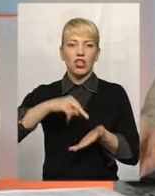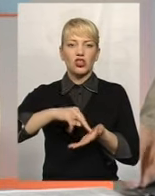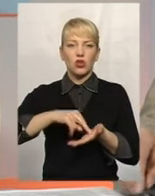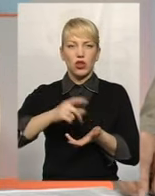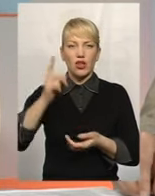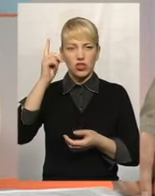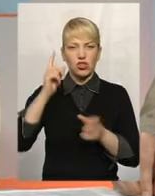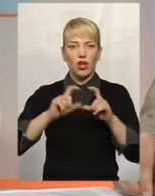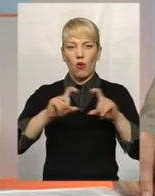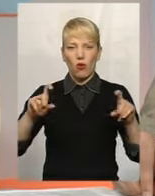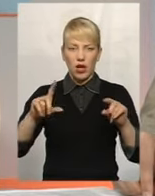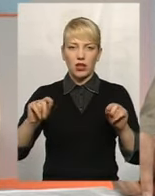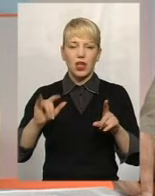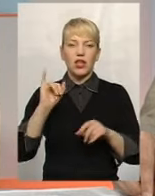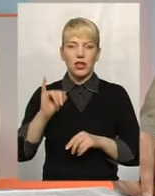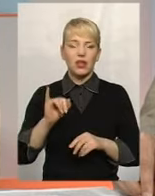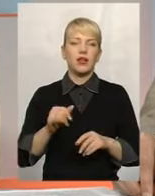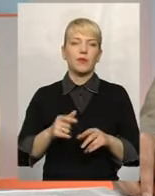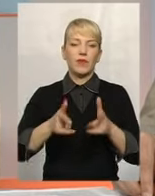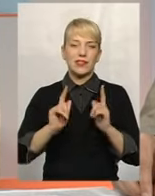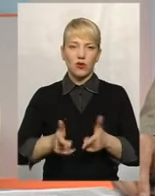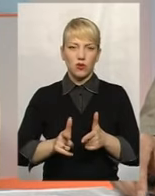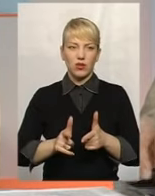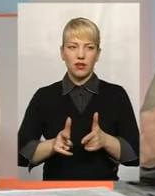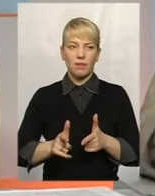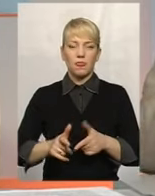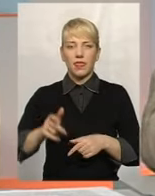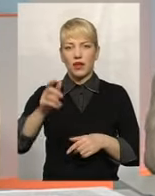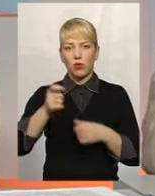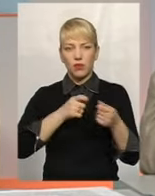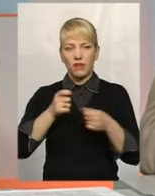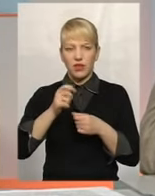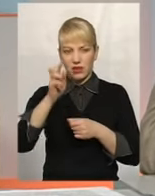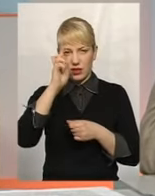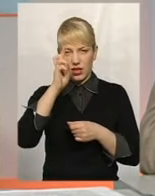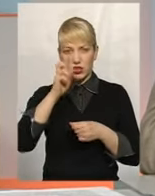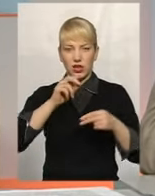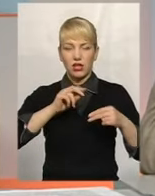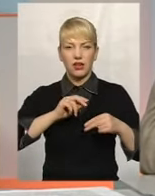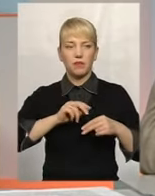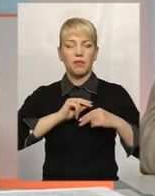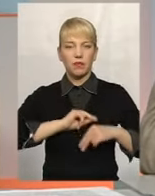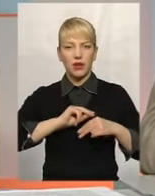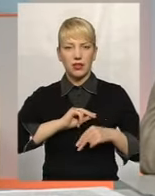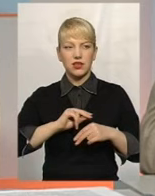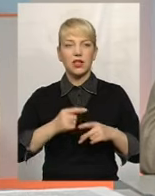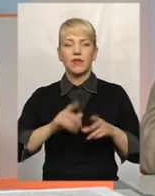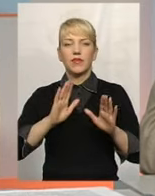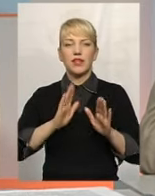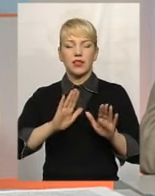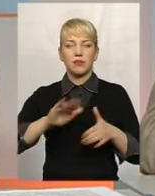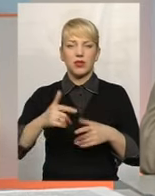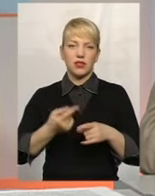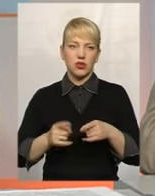управління Держпраці, Державної служби України з питань праці. І тільки після цього,